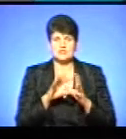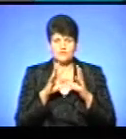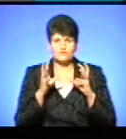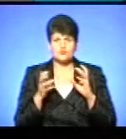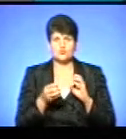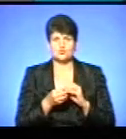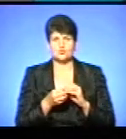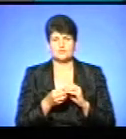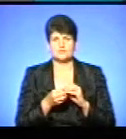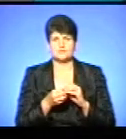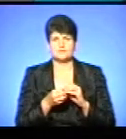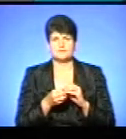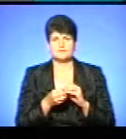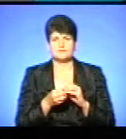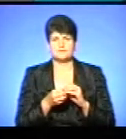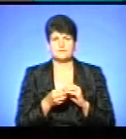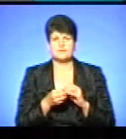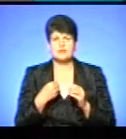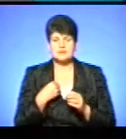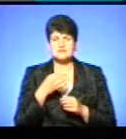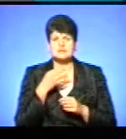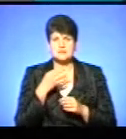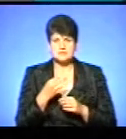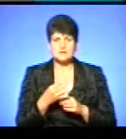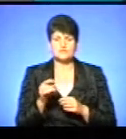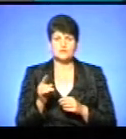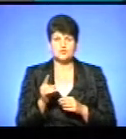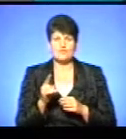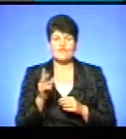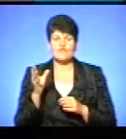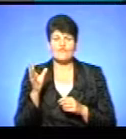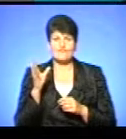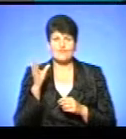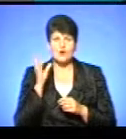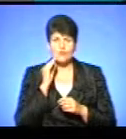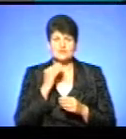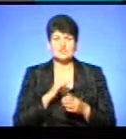доходу. Я, власне, сказав, що враховується чиста